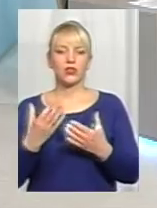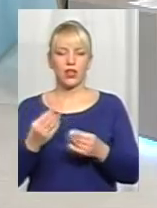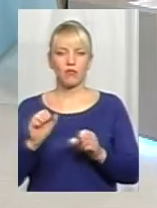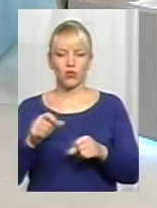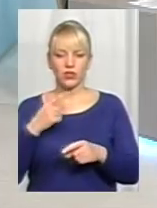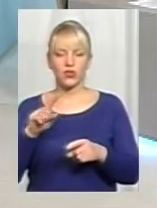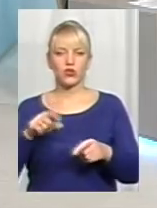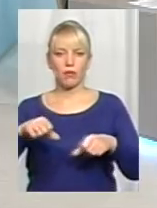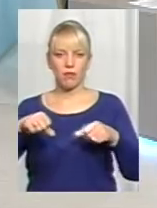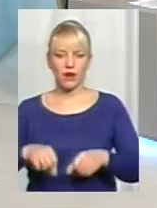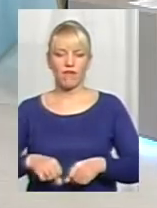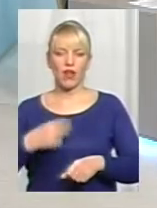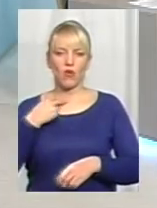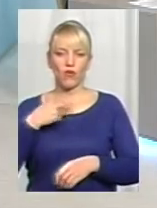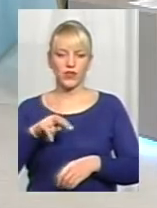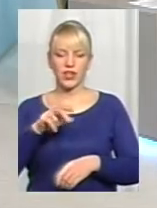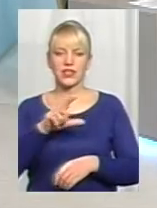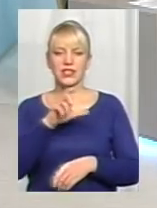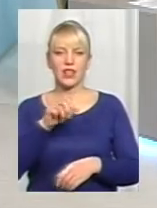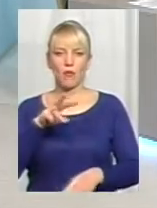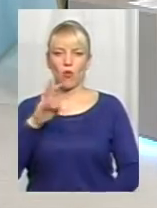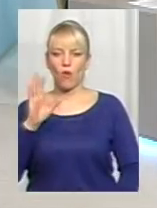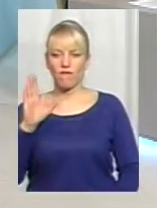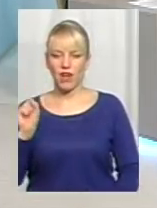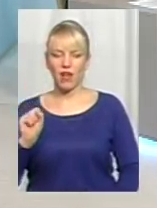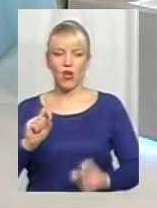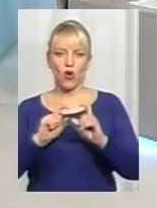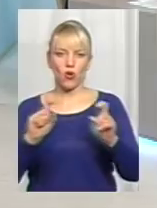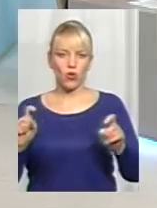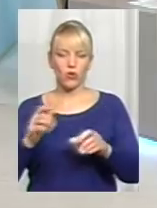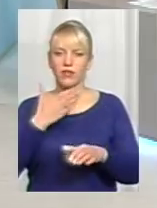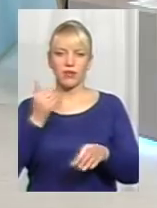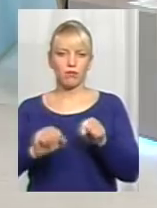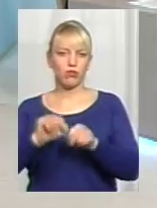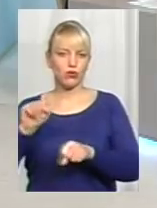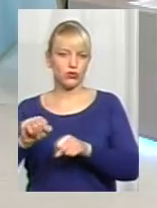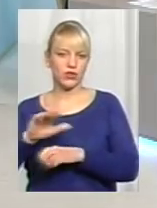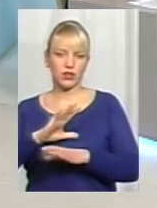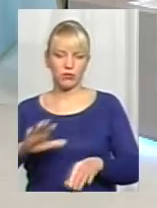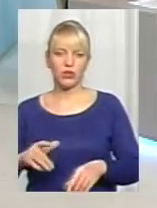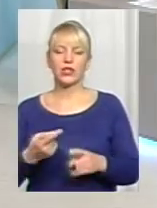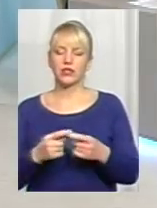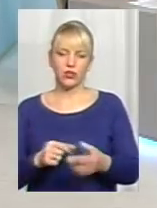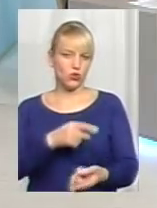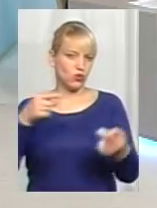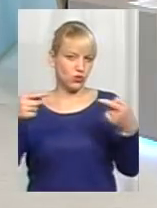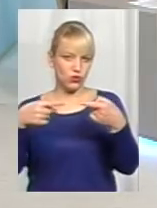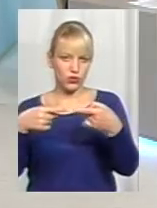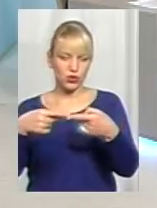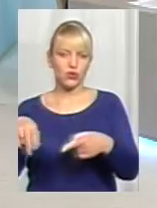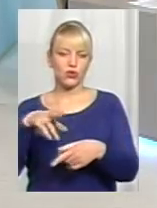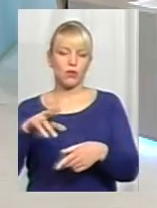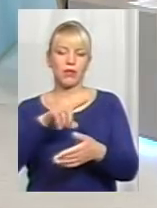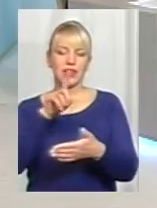права ув'язнених у замковій колонії номер 58 не порушують? Це можна сказати, скажімо так, твердо, що питання щодо